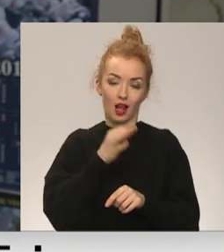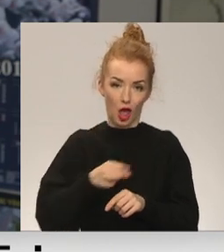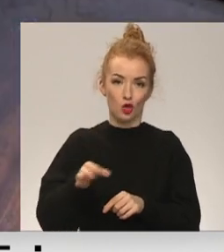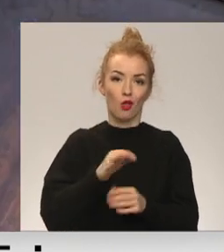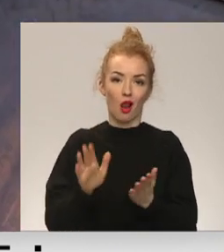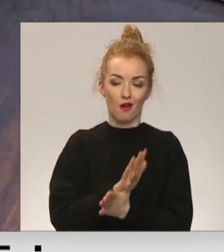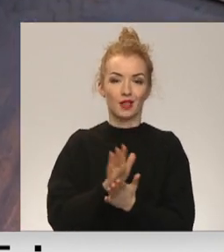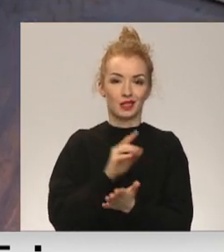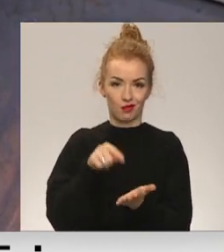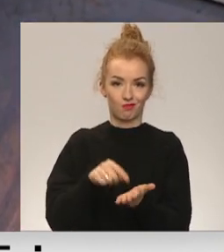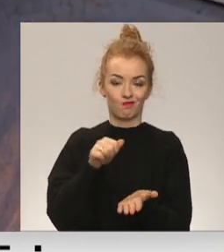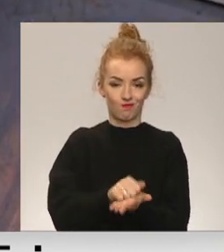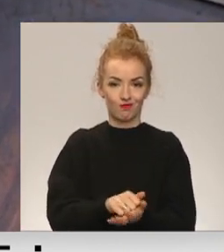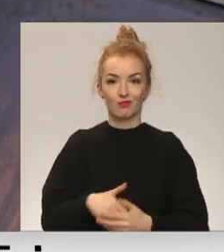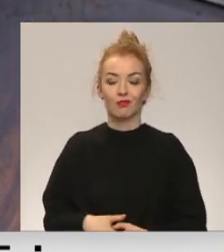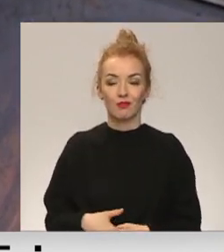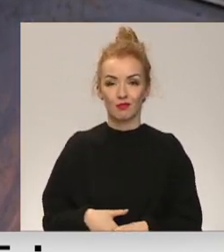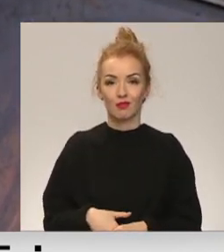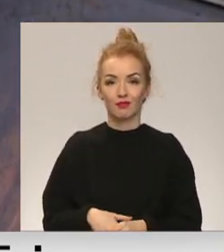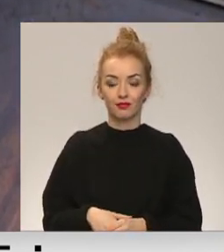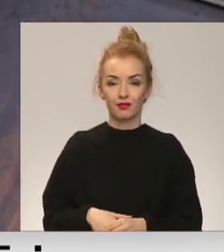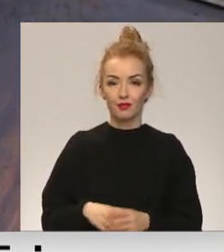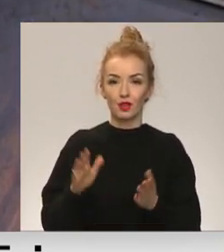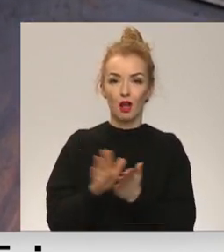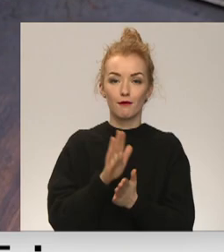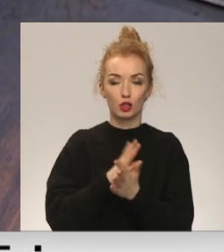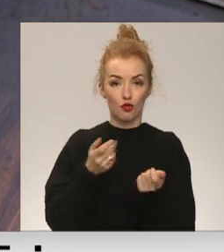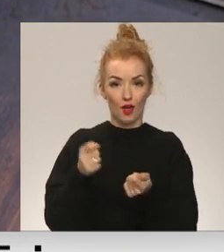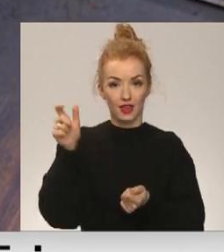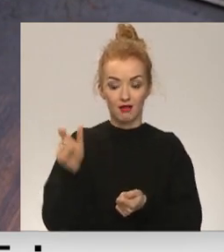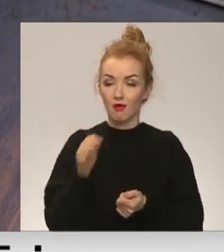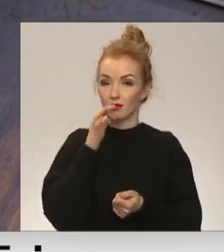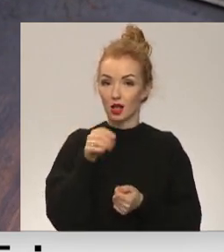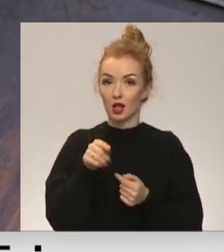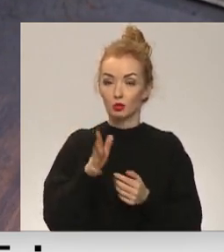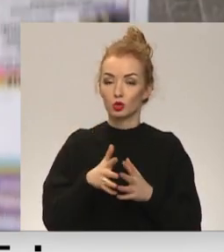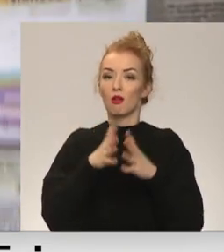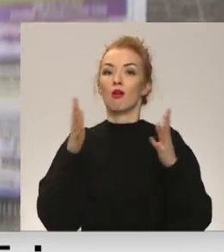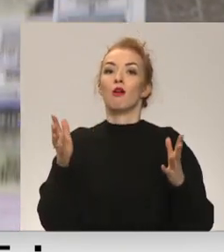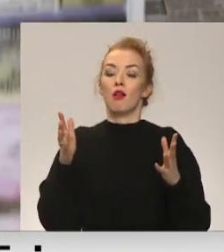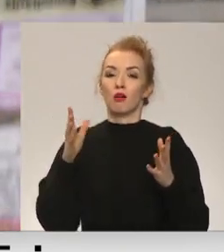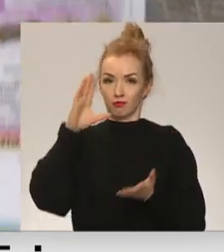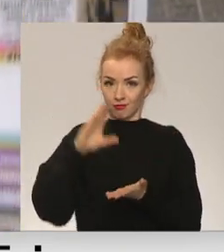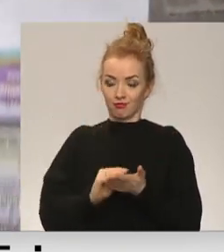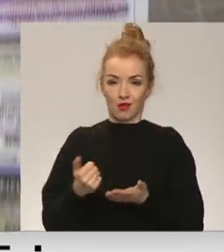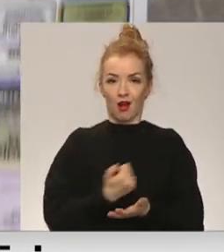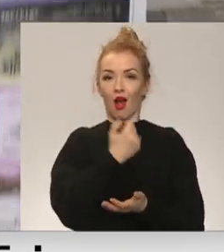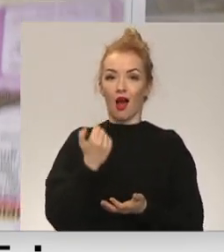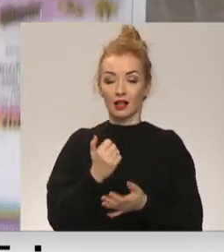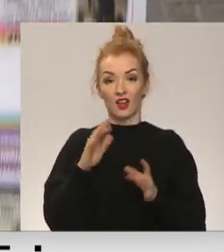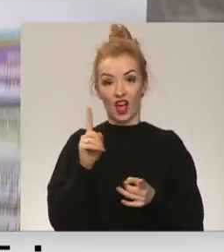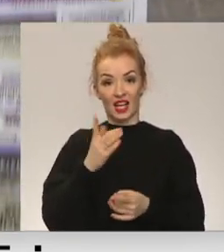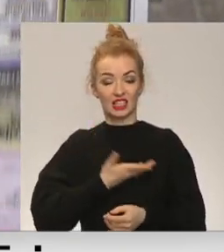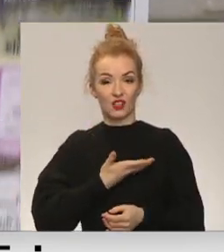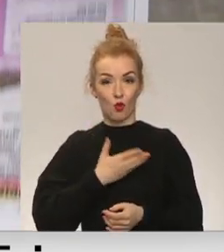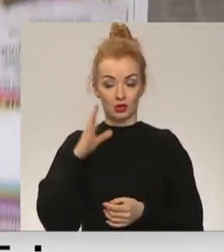savīs. Kā norāda presas izdevēju un arī avīžu vadītāji, šis būs liels pārbaudījumu gads, kas arī parādīs, cik dzīvotspējīgs ir